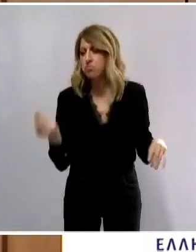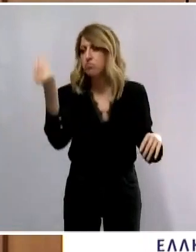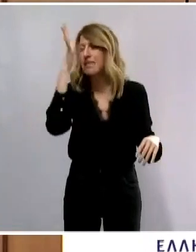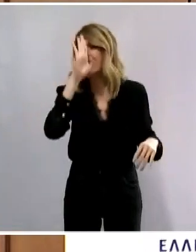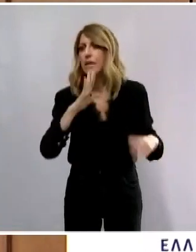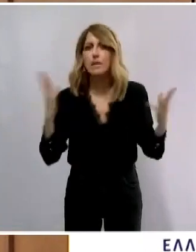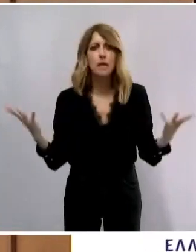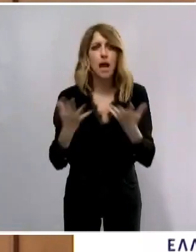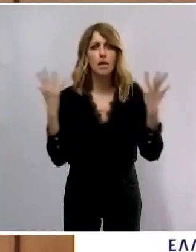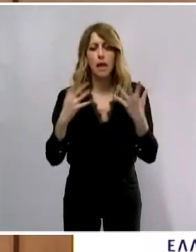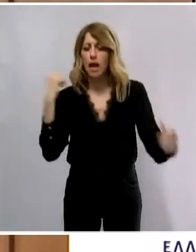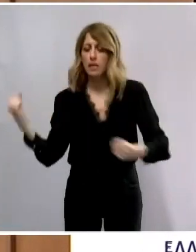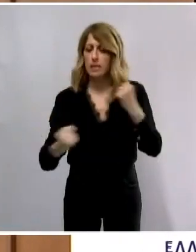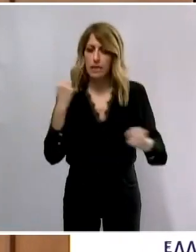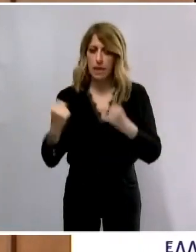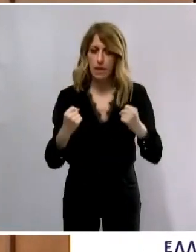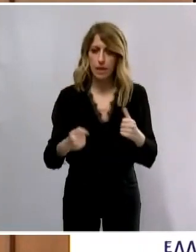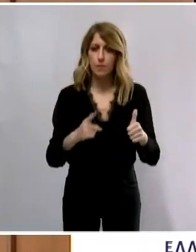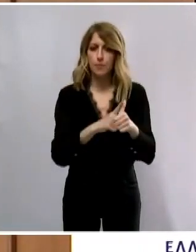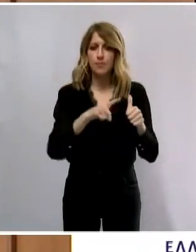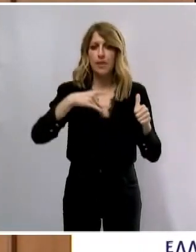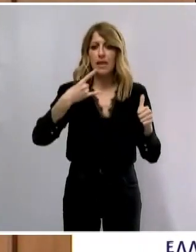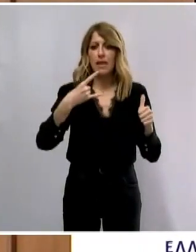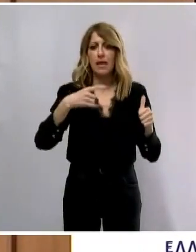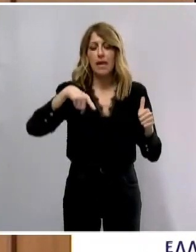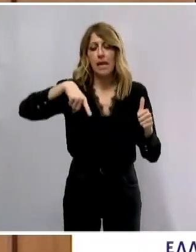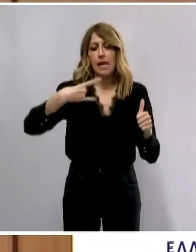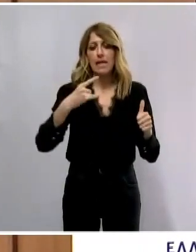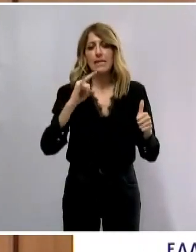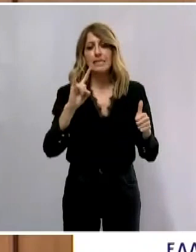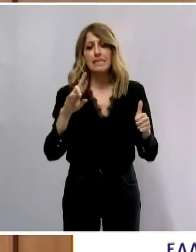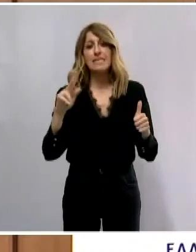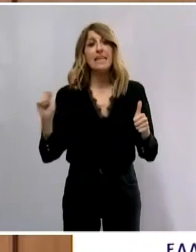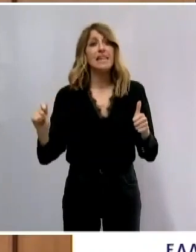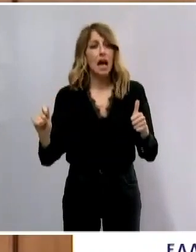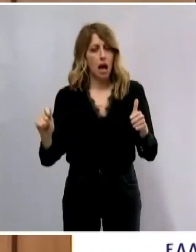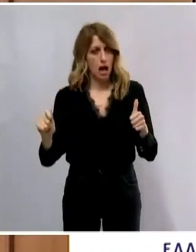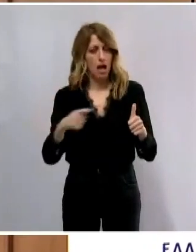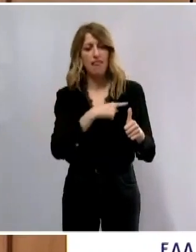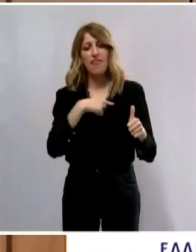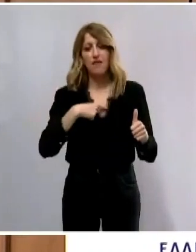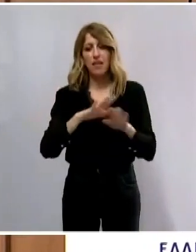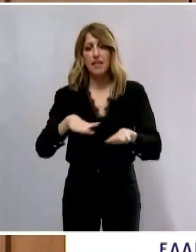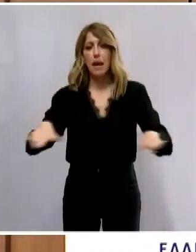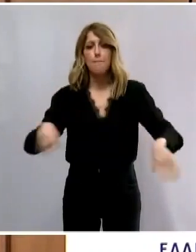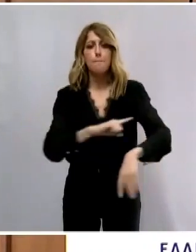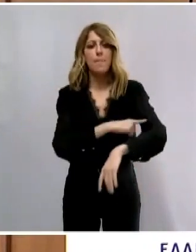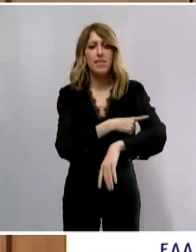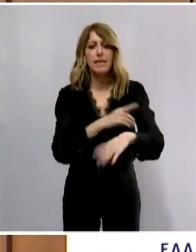κυρία Τζιρά Δέσποινα, Διευθύντρια Παιδιατρικής Κλινικής Σταχρεβενά, κυρίες και κύριοι. Κυρία Αθηνά